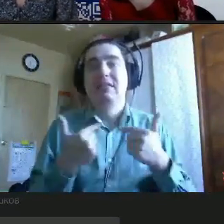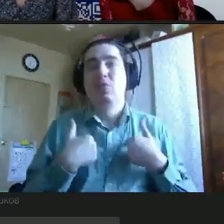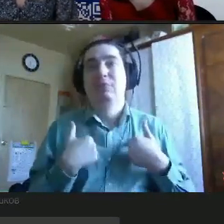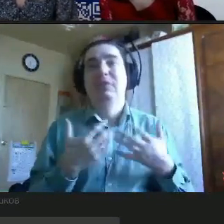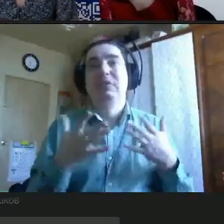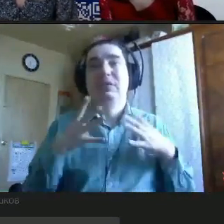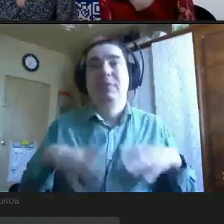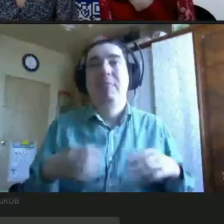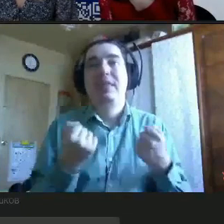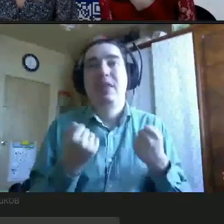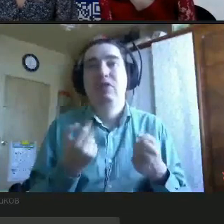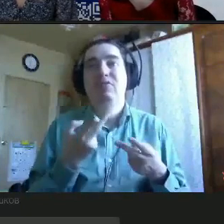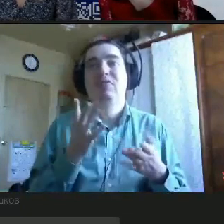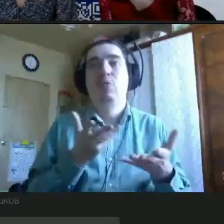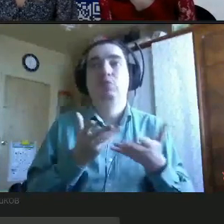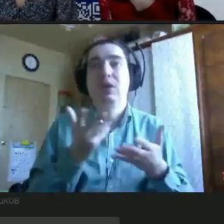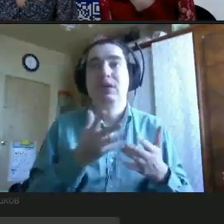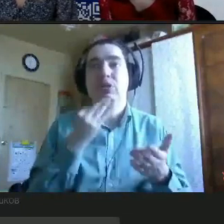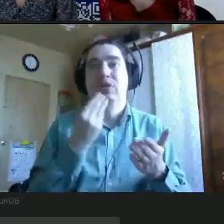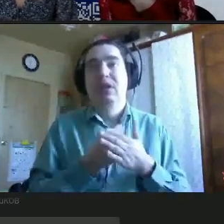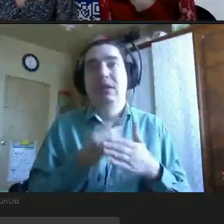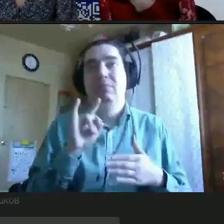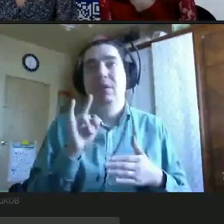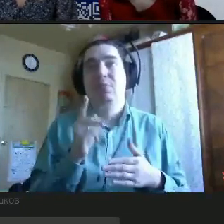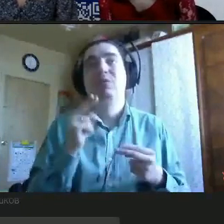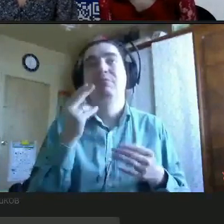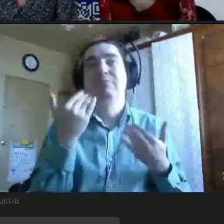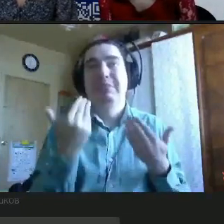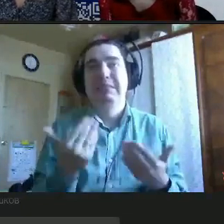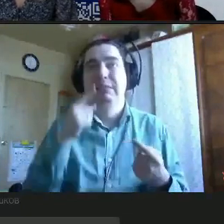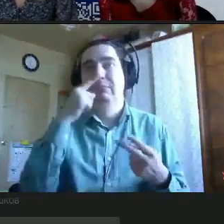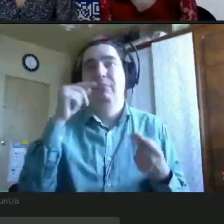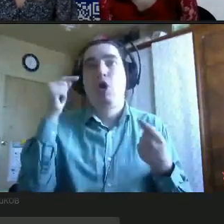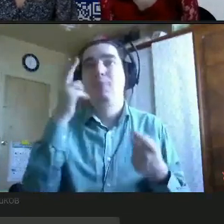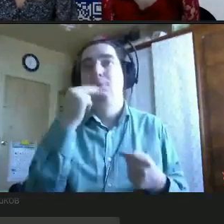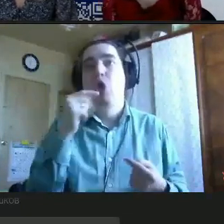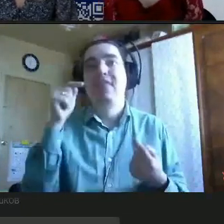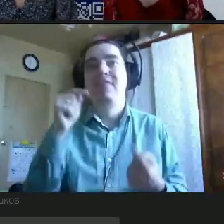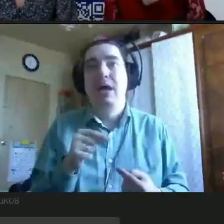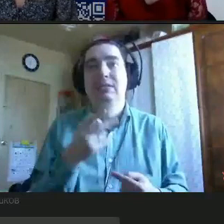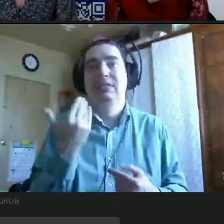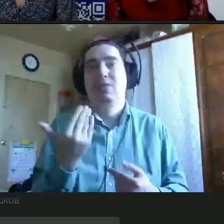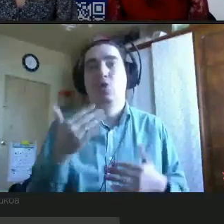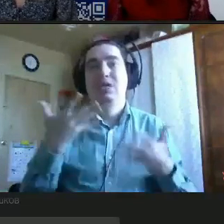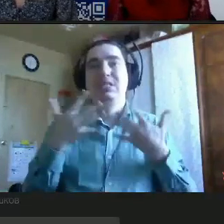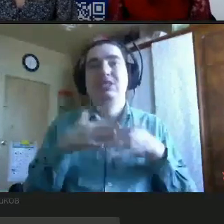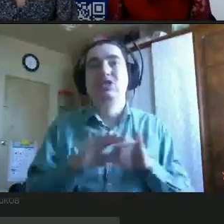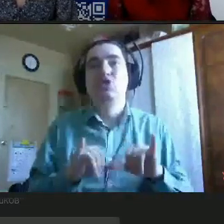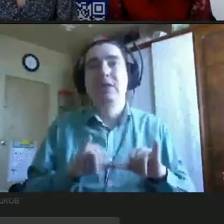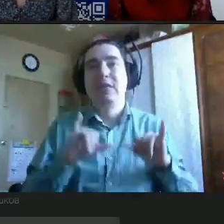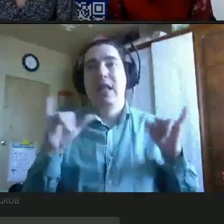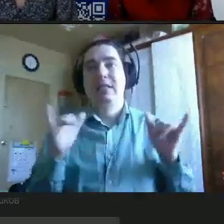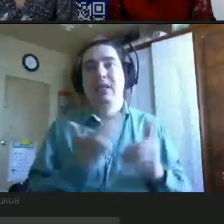при общении со своим ребенком и при мотивации его на социализацию. Давайте включим ролик, посмотрим, и потом его